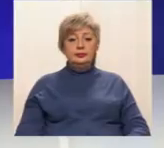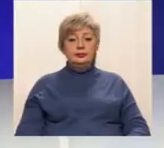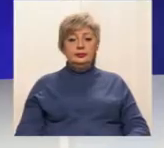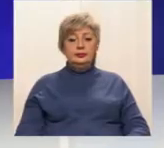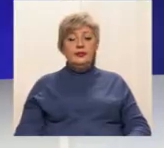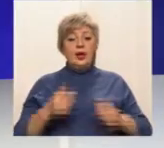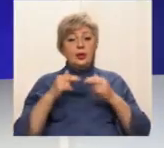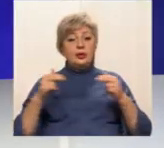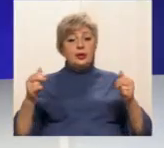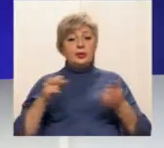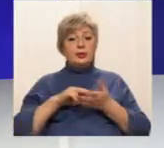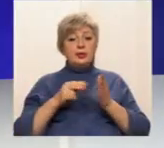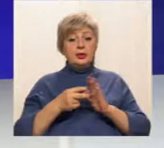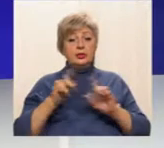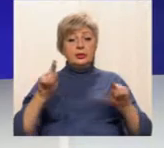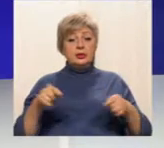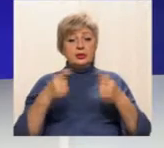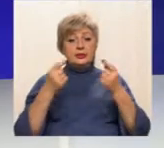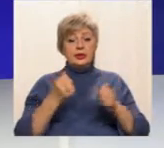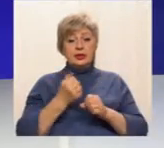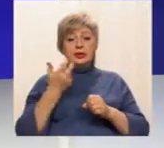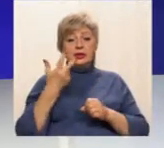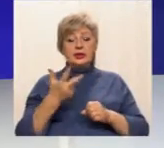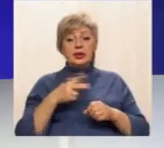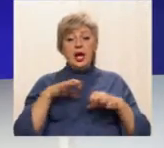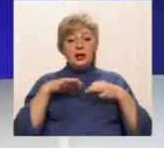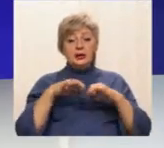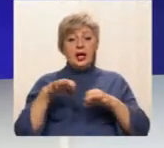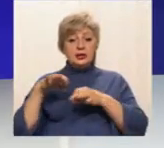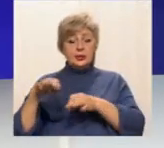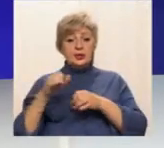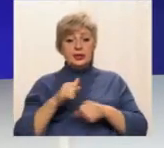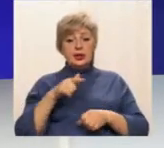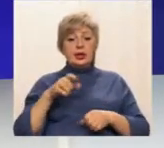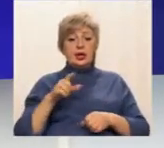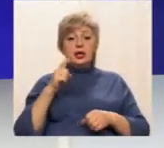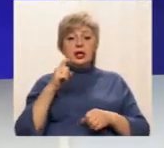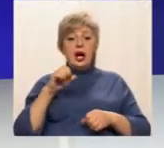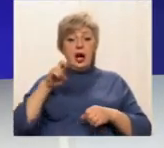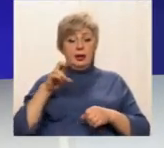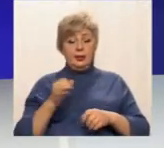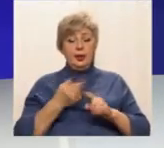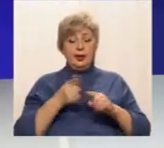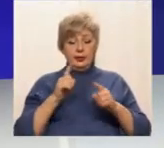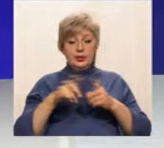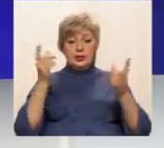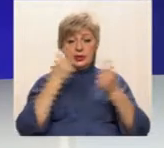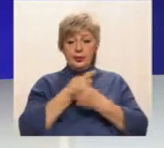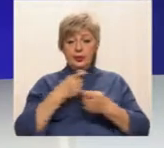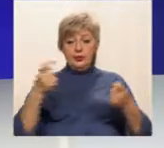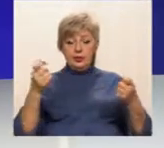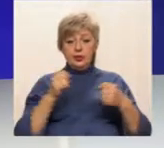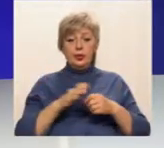У Дніпрі планують створити три транспортні хаби. Про це сьогодні розповів заступник директора Департаменту транспорту